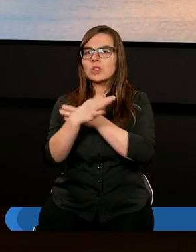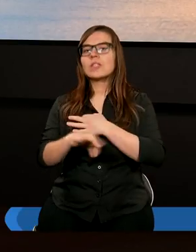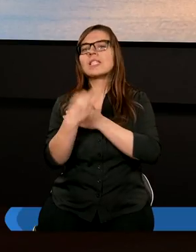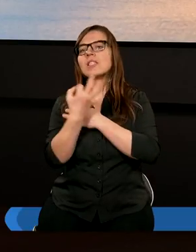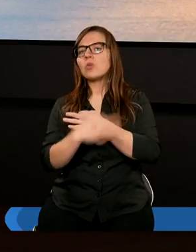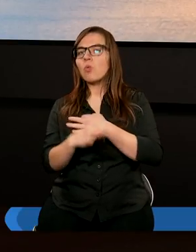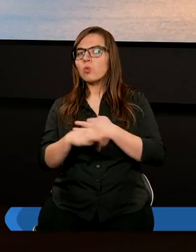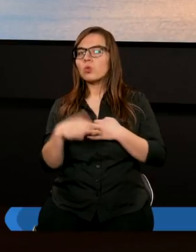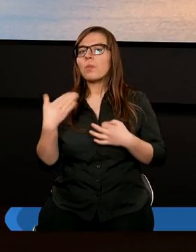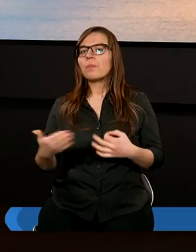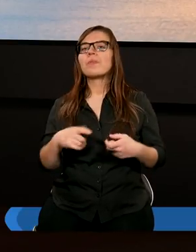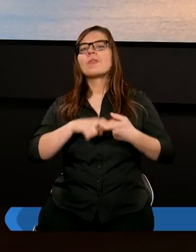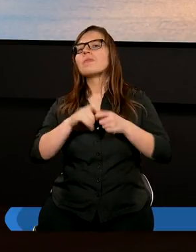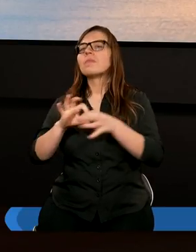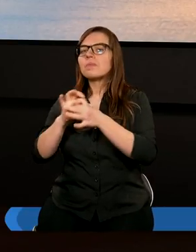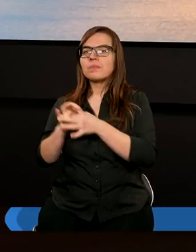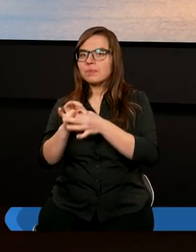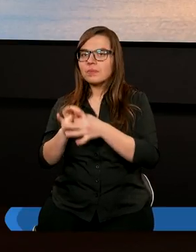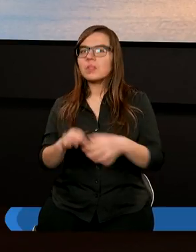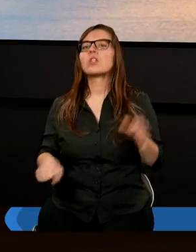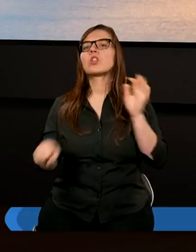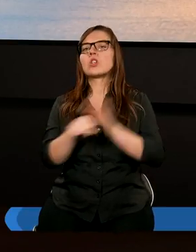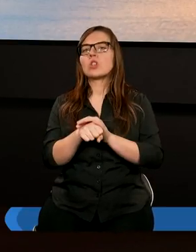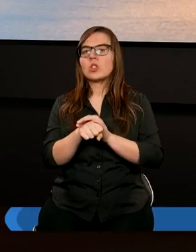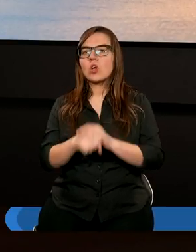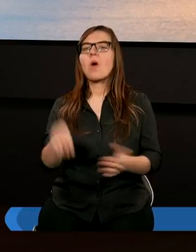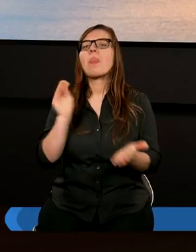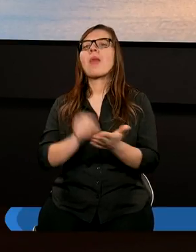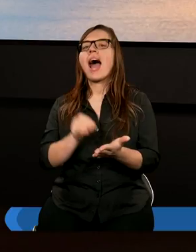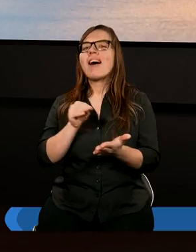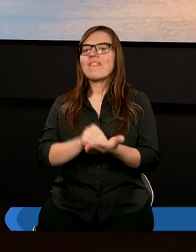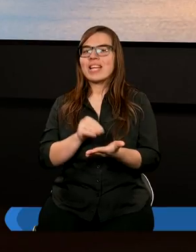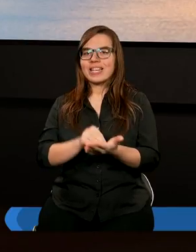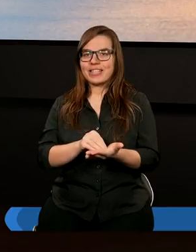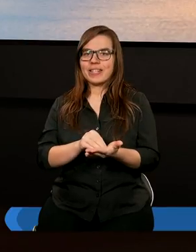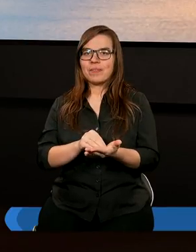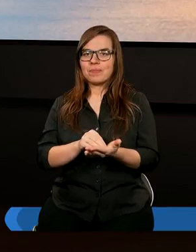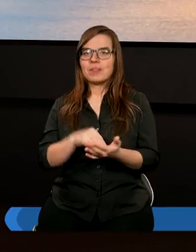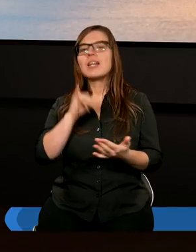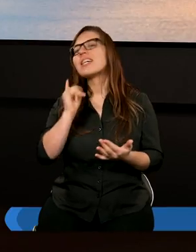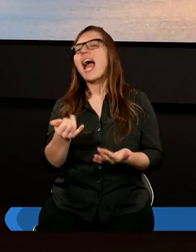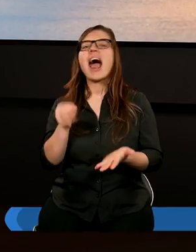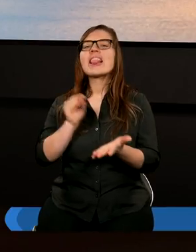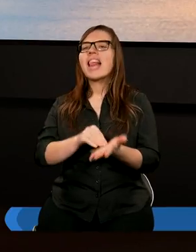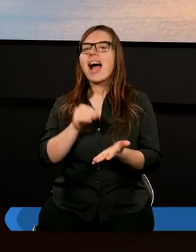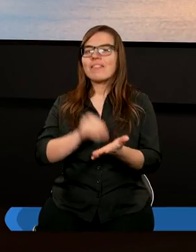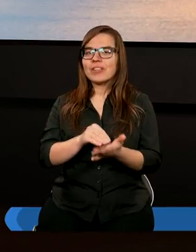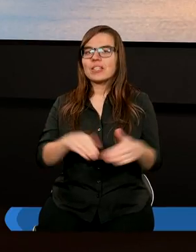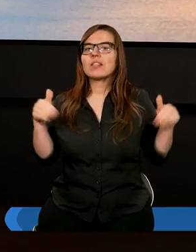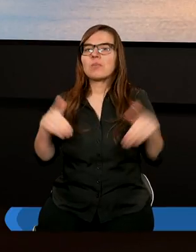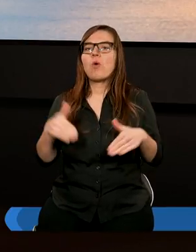studium nawiązującym do nawyków. Jakie nawyki może